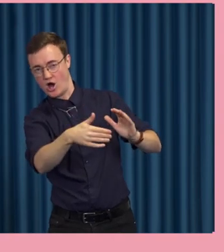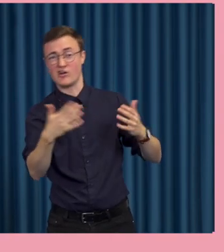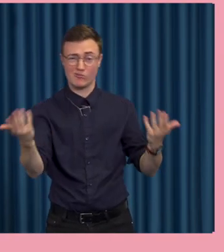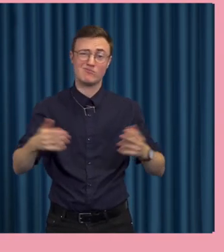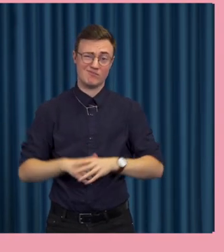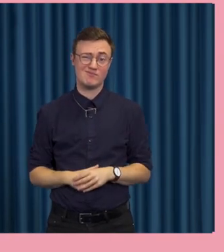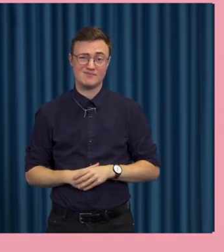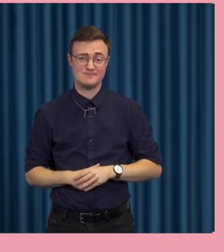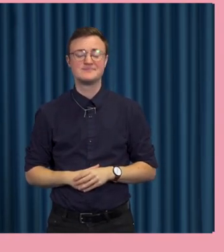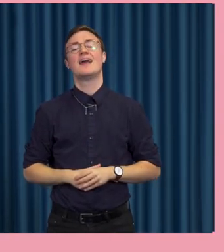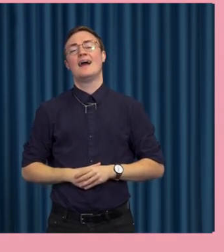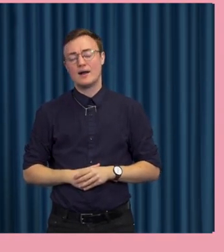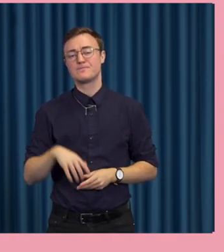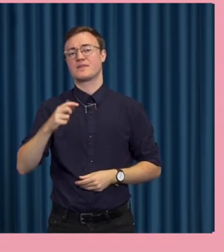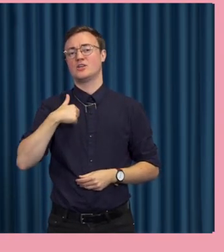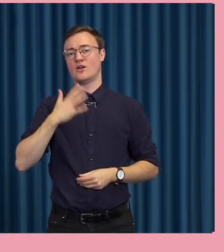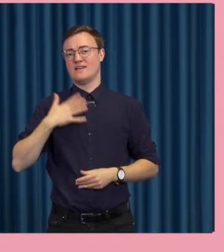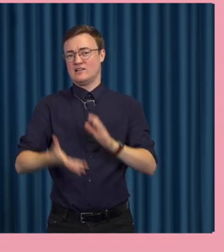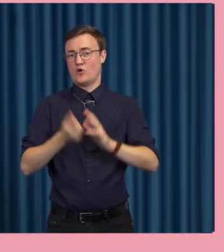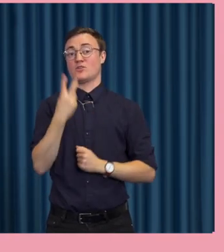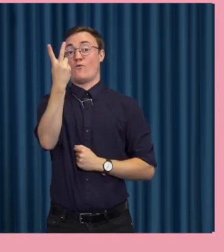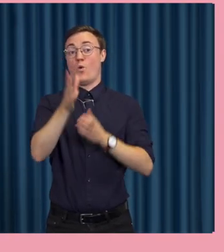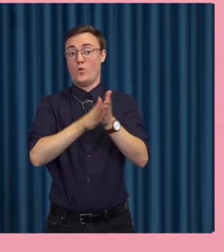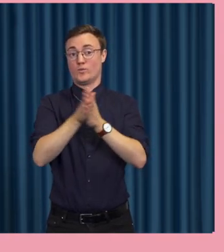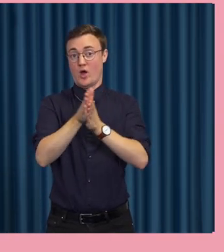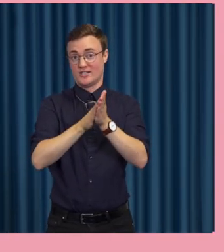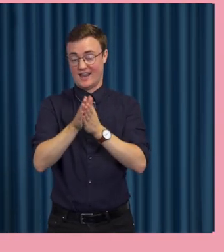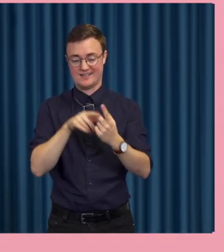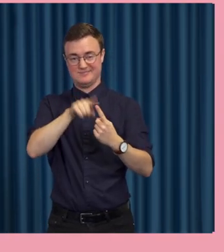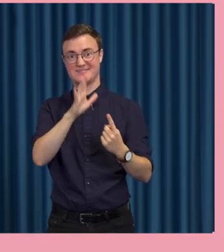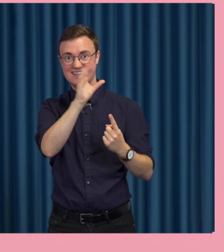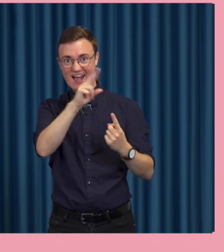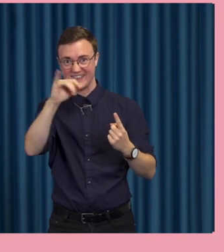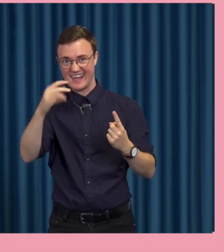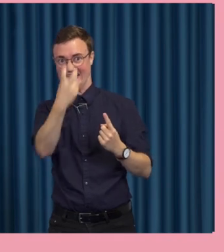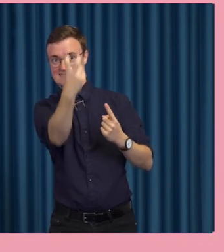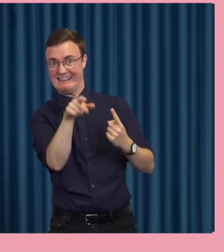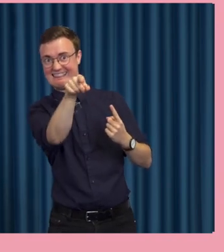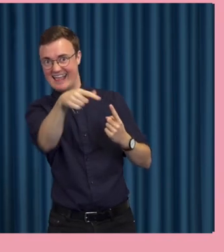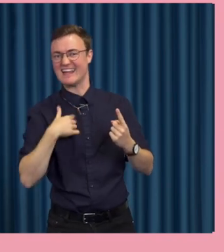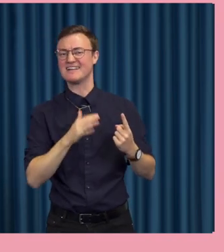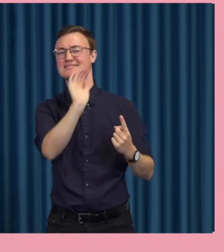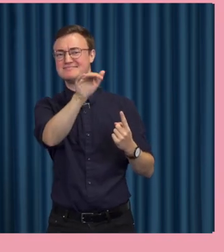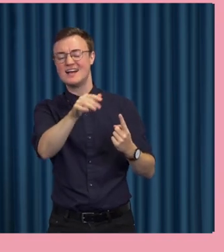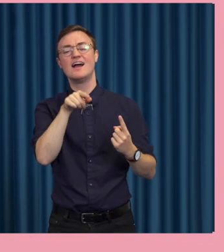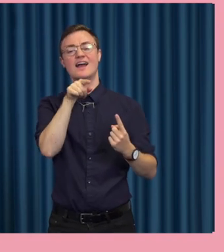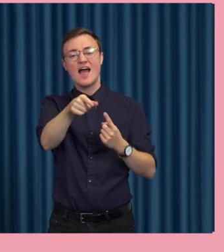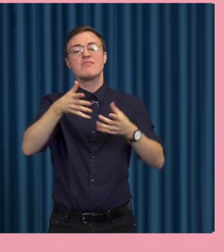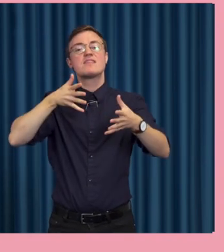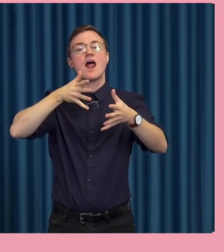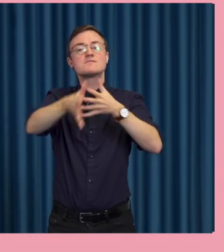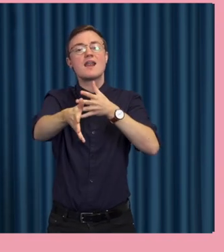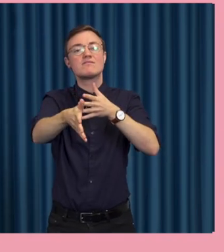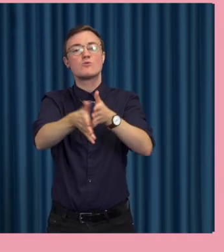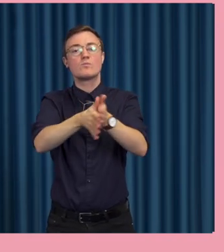Då landar vi i, jag tar fram två utmaningar här. Ena är Jannik, jag har förrättat dig väldigt mycket nu, sitter där längst bak i rummet. Men transparensutmaningen är en